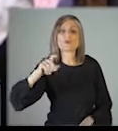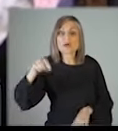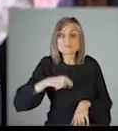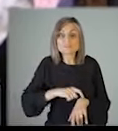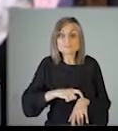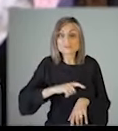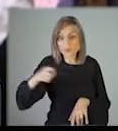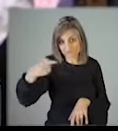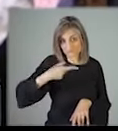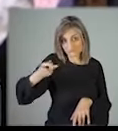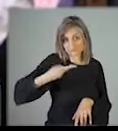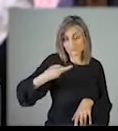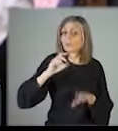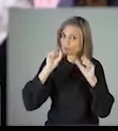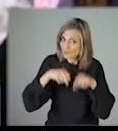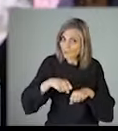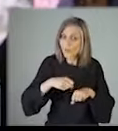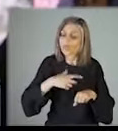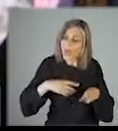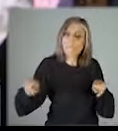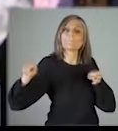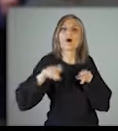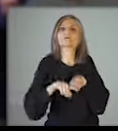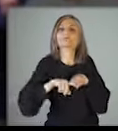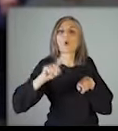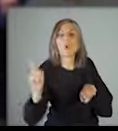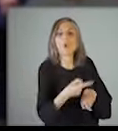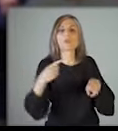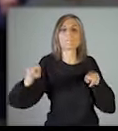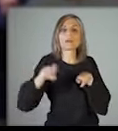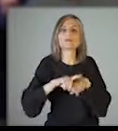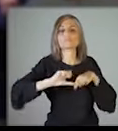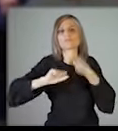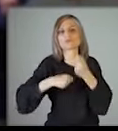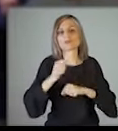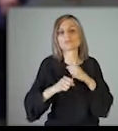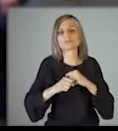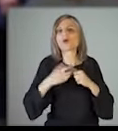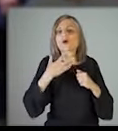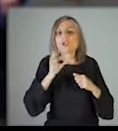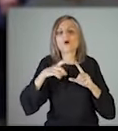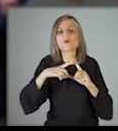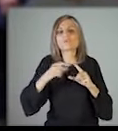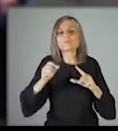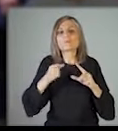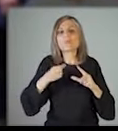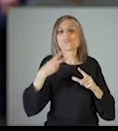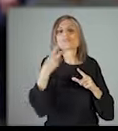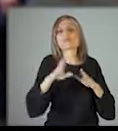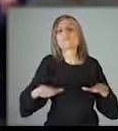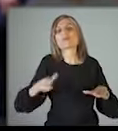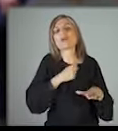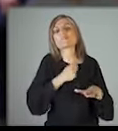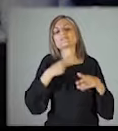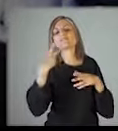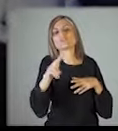αφού συμφωνούμε να το προσπαθήσουμε μαζί, όλοι, για την Κύπρο των παιδιών μας. Δεν